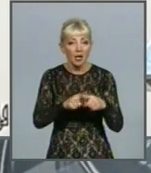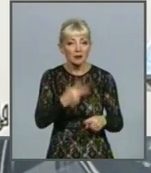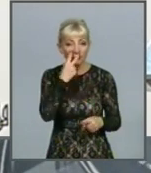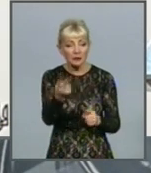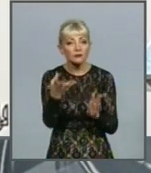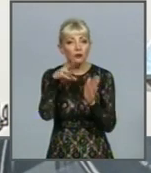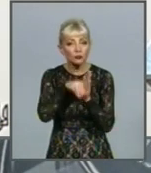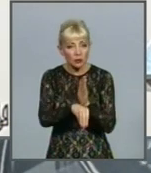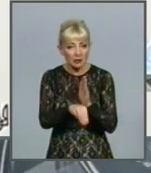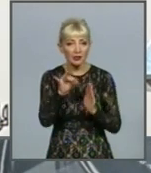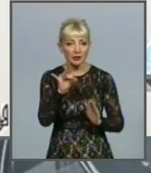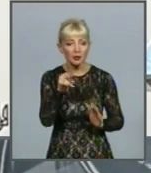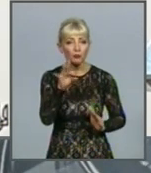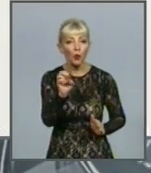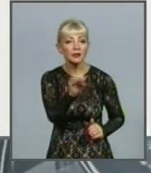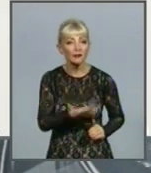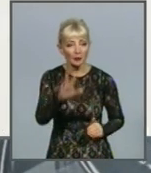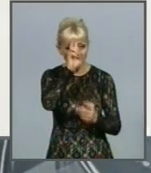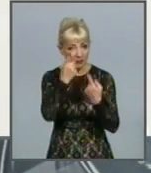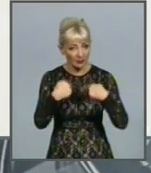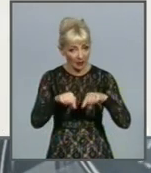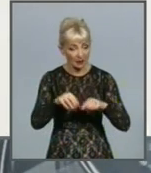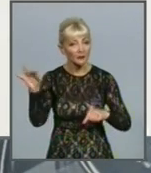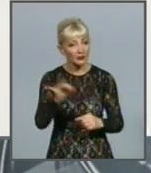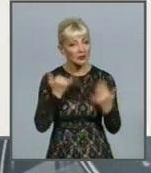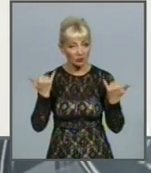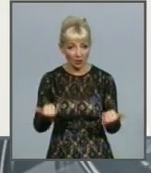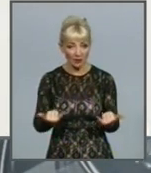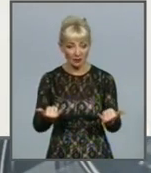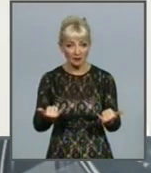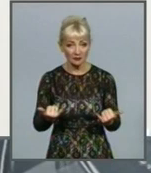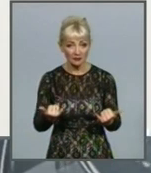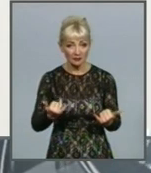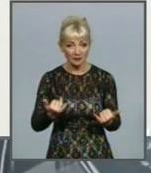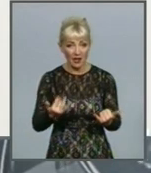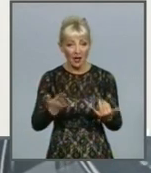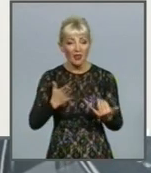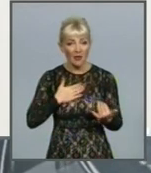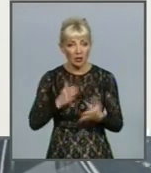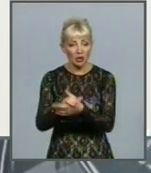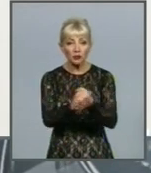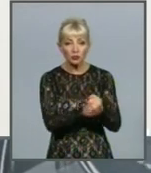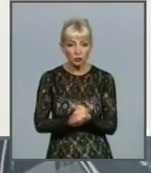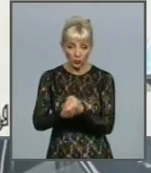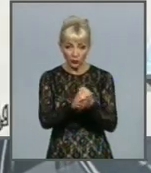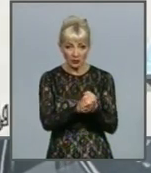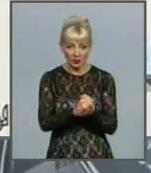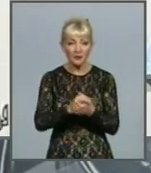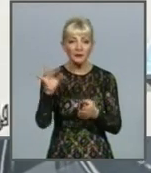числі, і по європейських країн. І зараз така наша згуртовність і